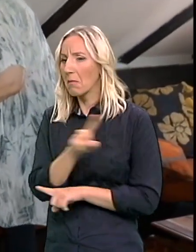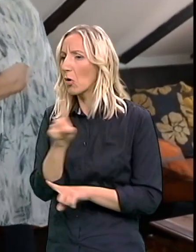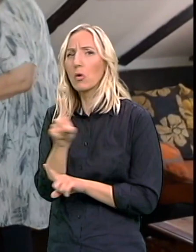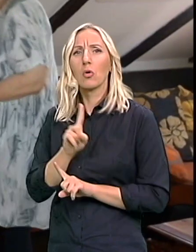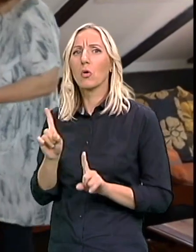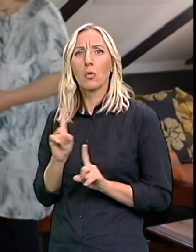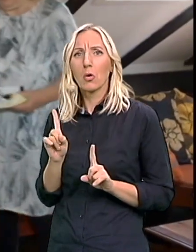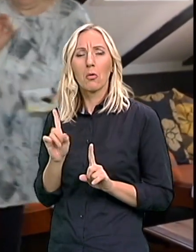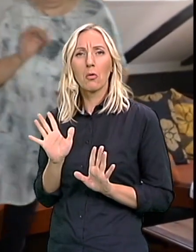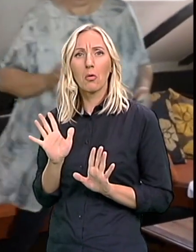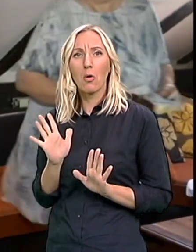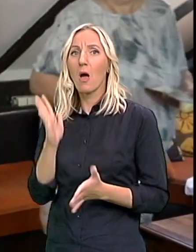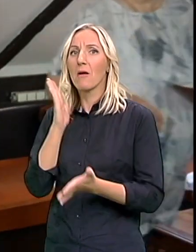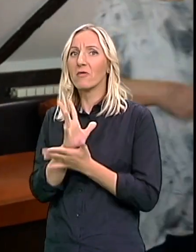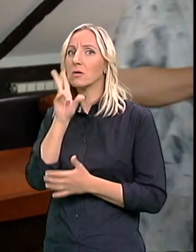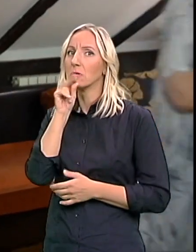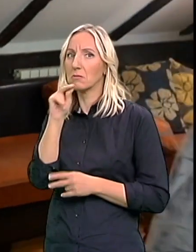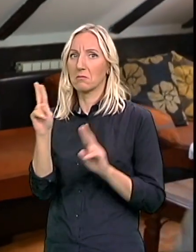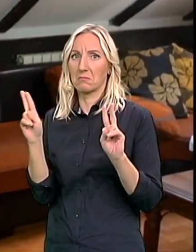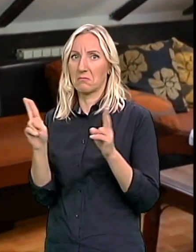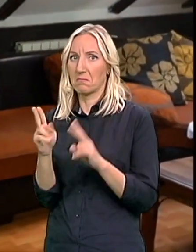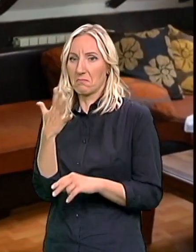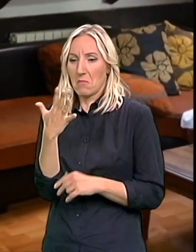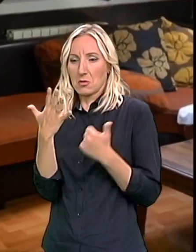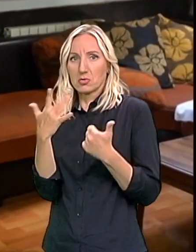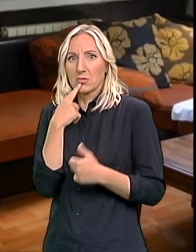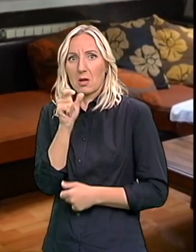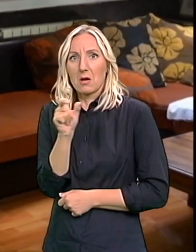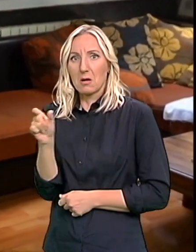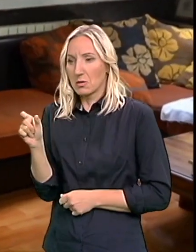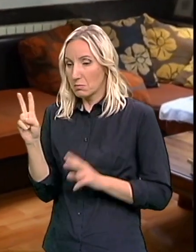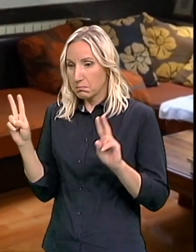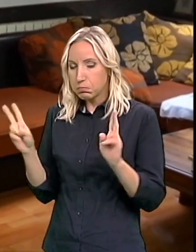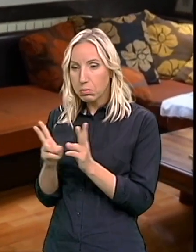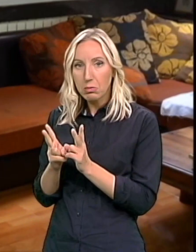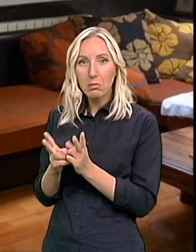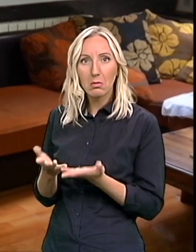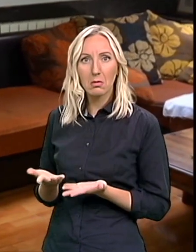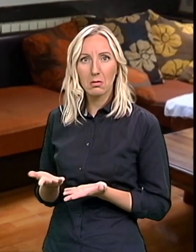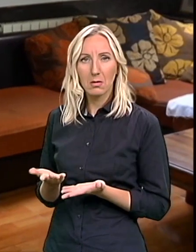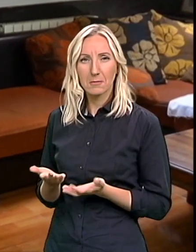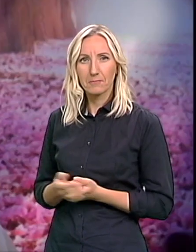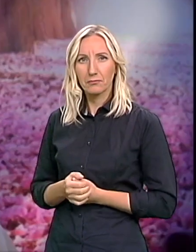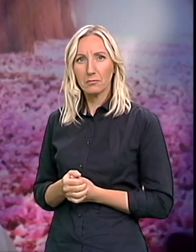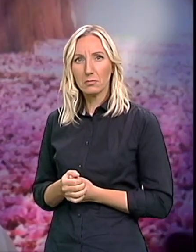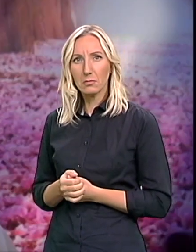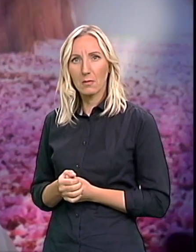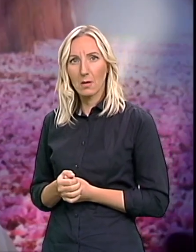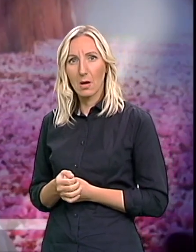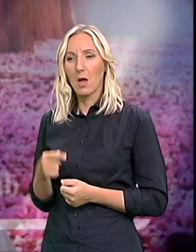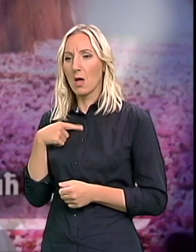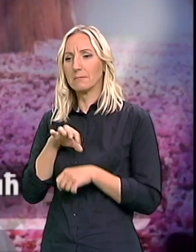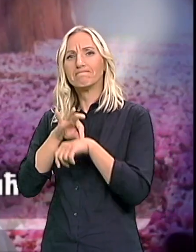nikoga I već je govor se sve ono nekih pet, šest reći Na ono najosnovnije Mi ga odvedemo kod njegovog